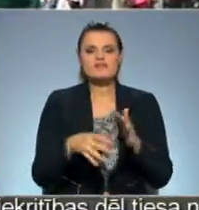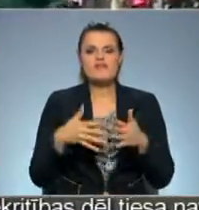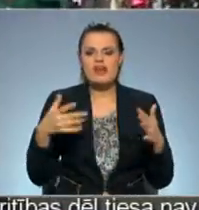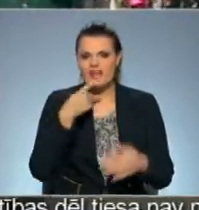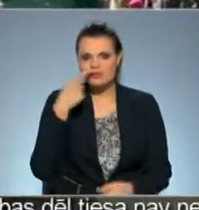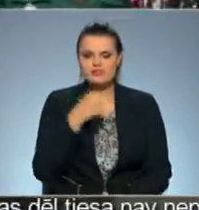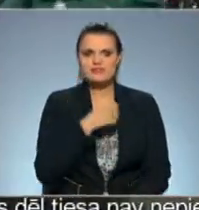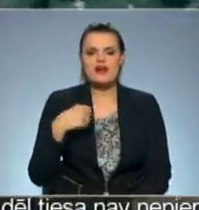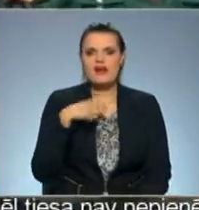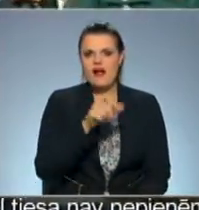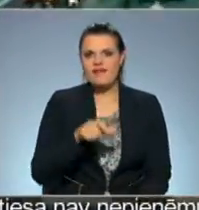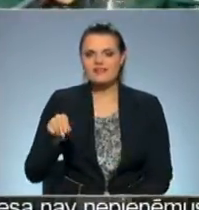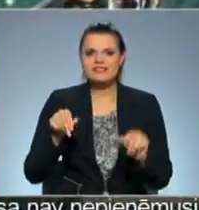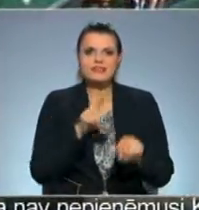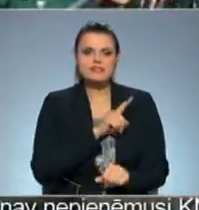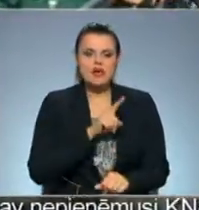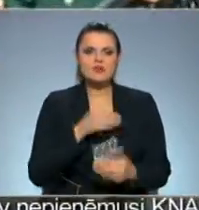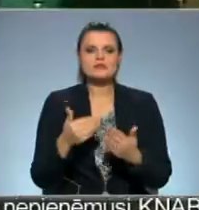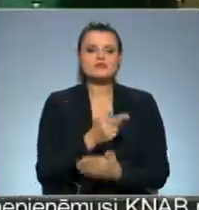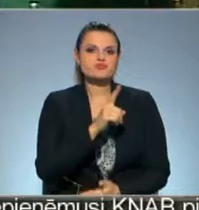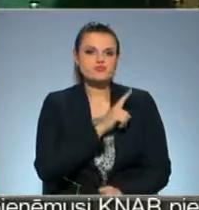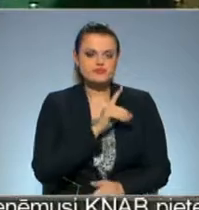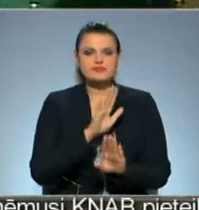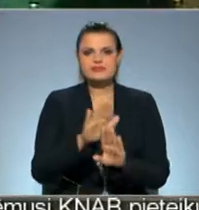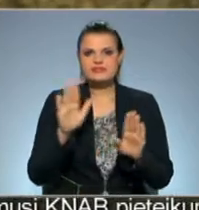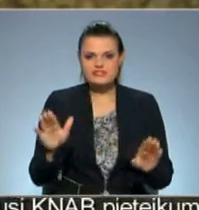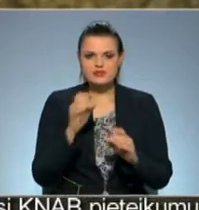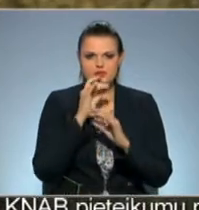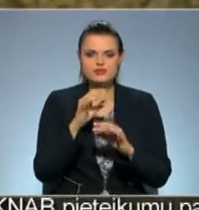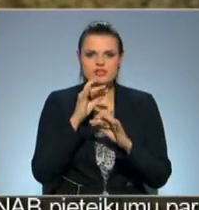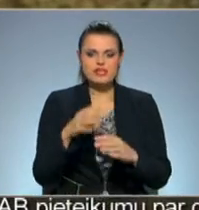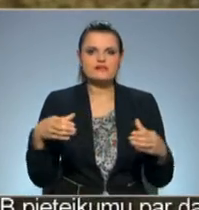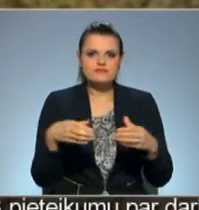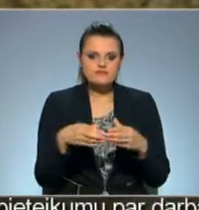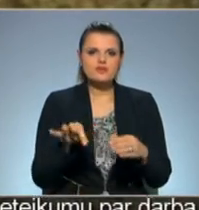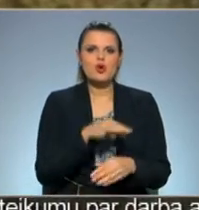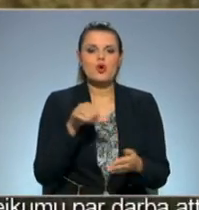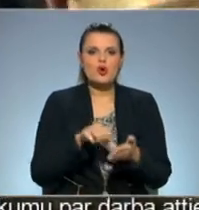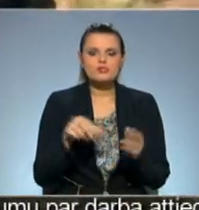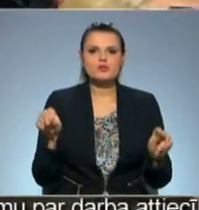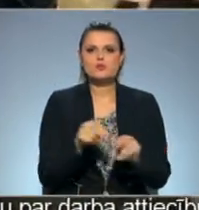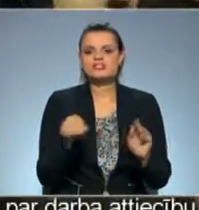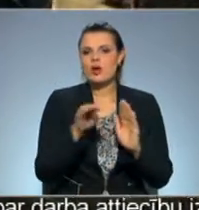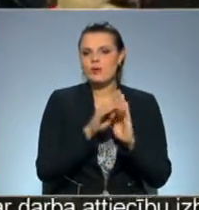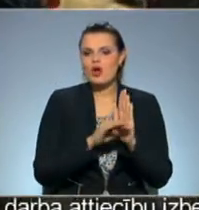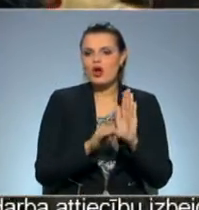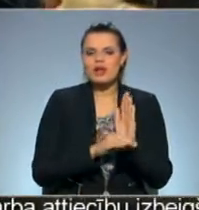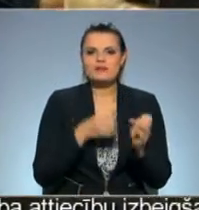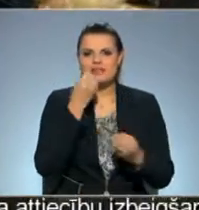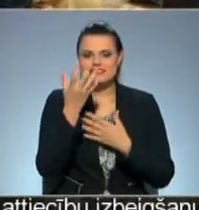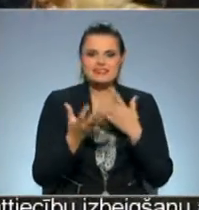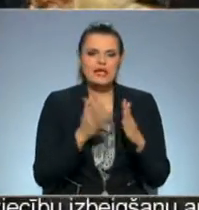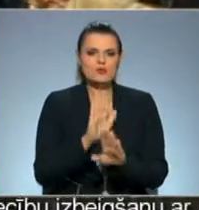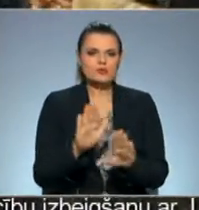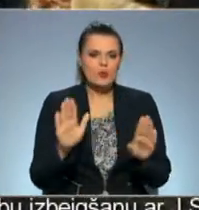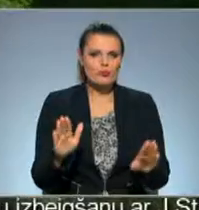simts karavīra zemes sargu un jaunu sargu. Izstādes pūteju orķestru koncertu, muzikāls programmas un ziedi instalācijas